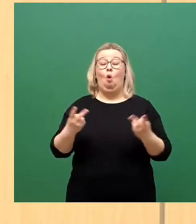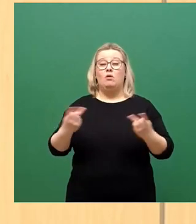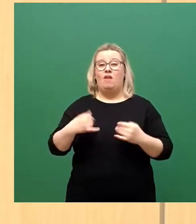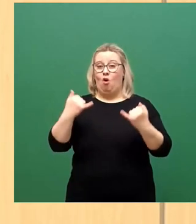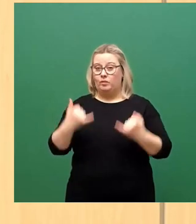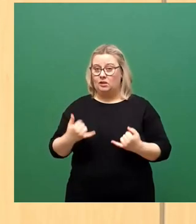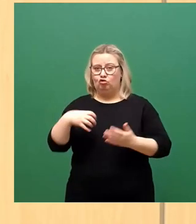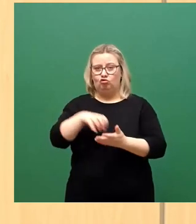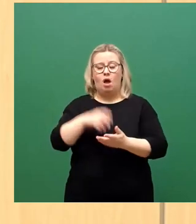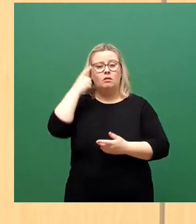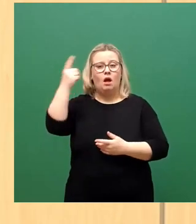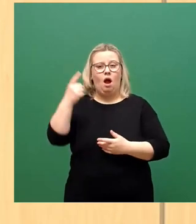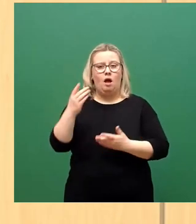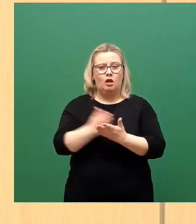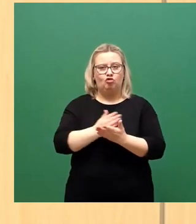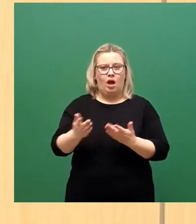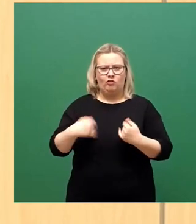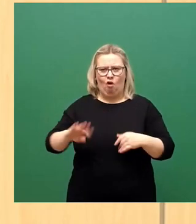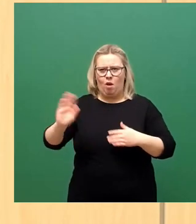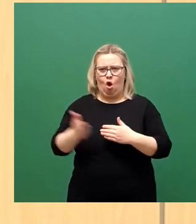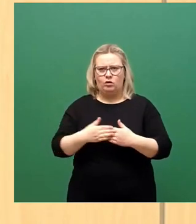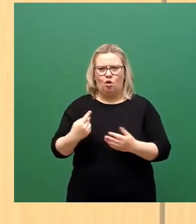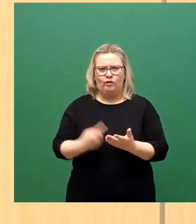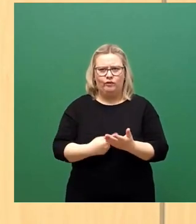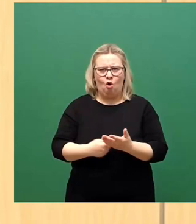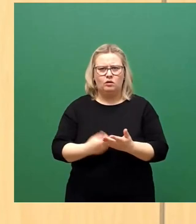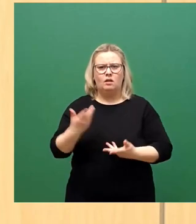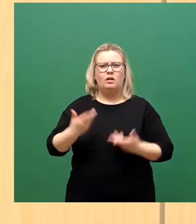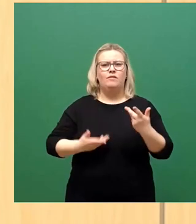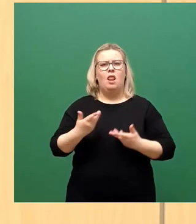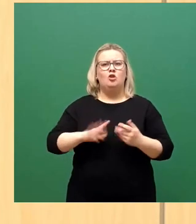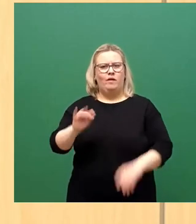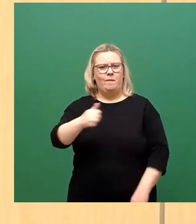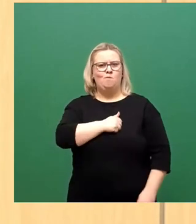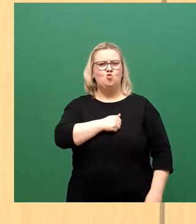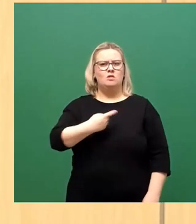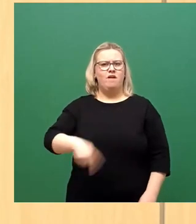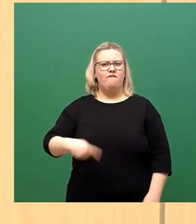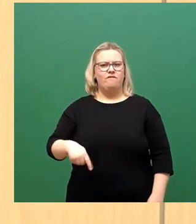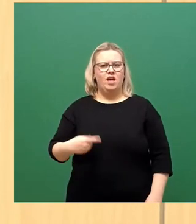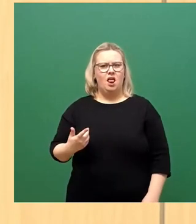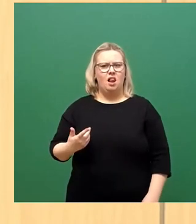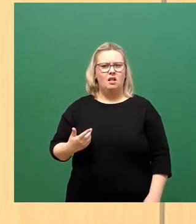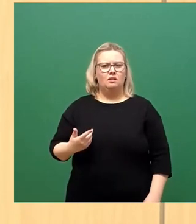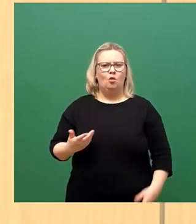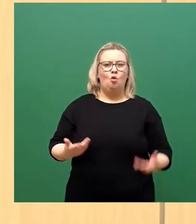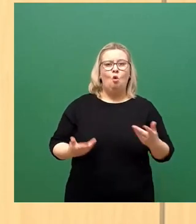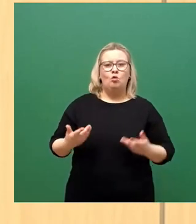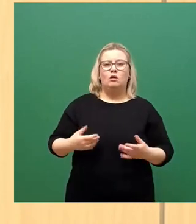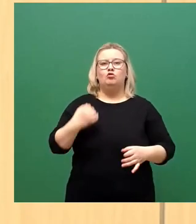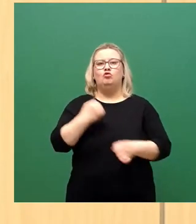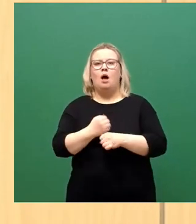Stadtrat einen Lockdown fordern? Liegt es vielleicht am fehlenden Mut bei Ihnen? Oder wollen Sie eben auch wie immer wieder in der